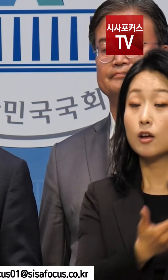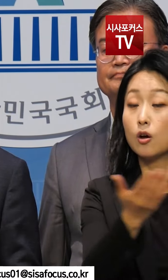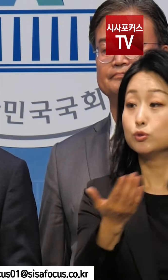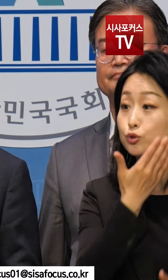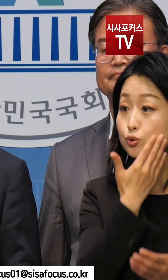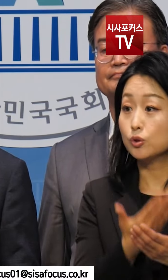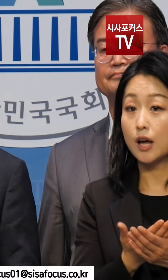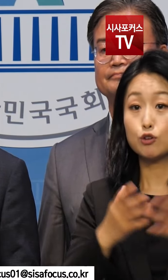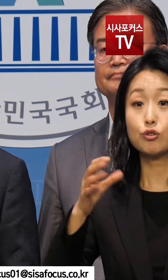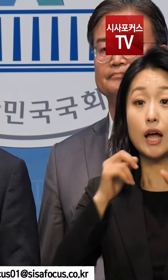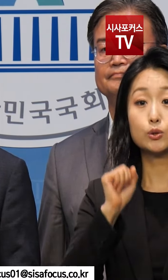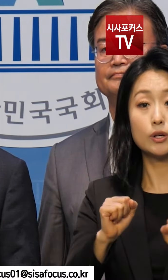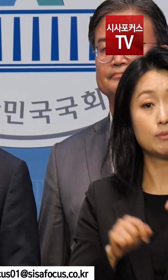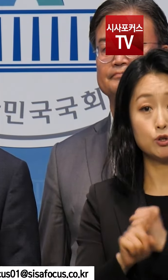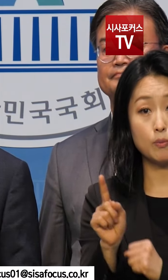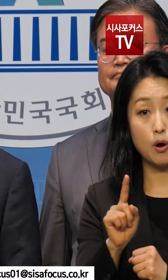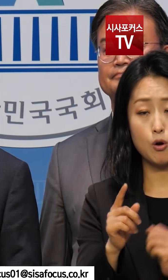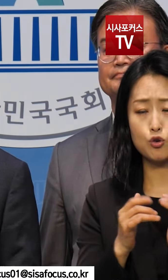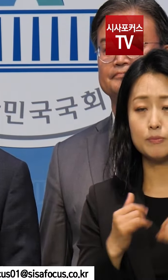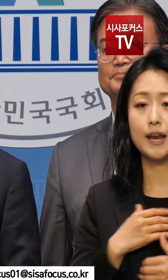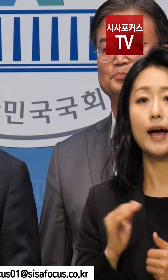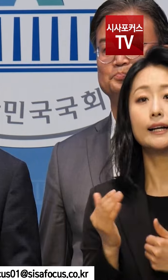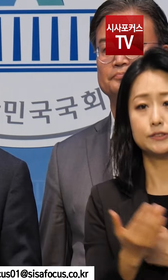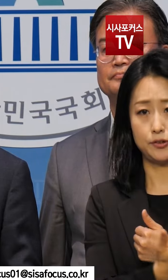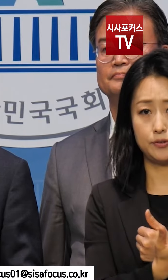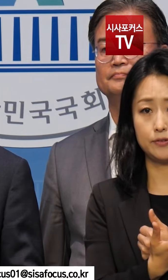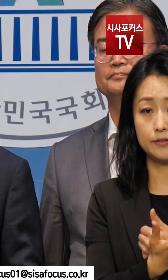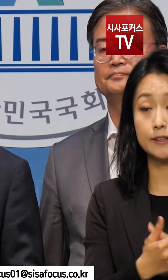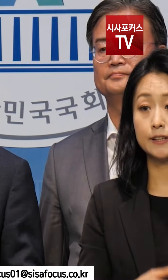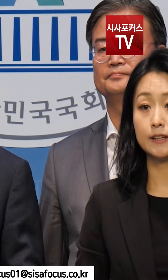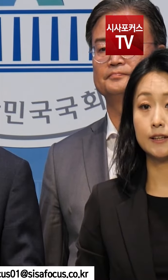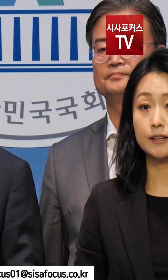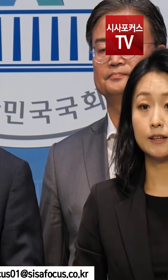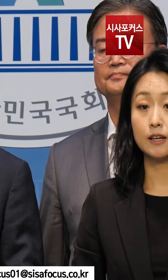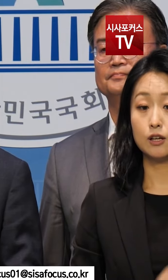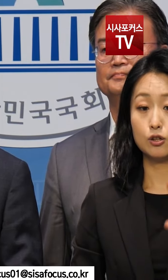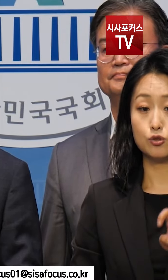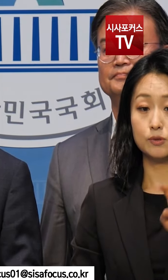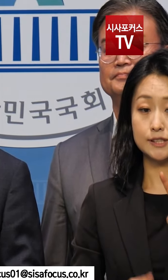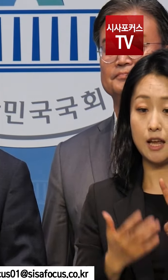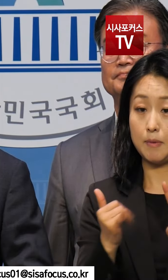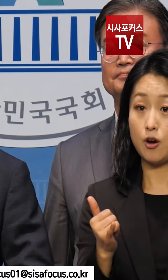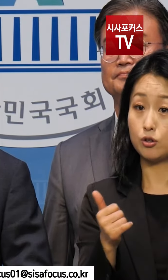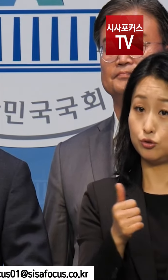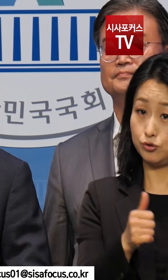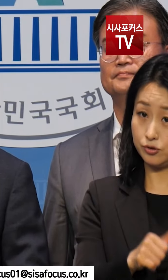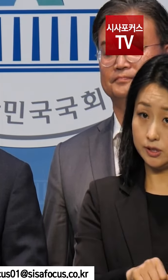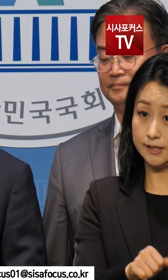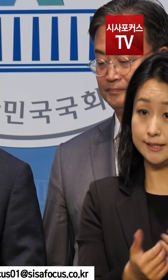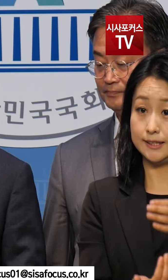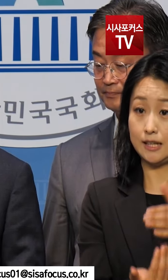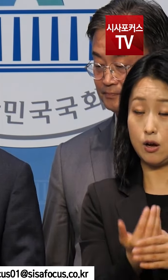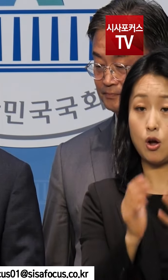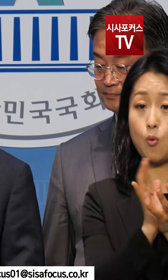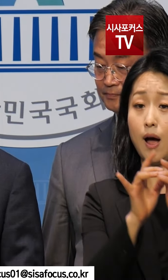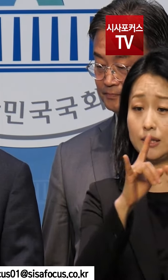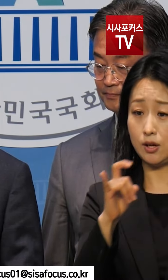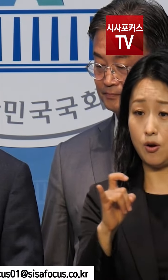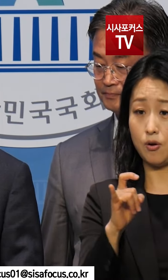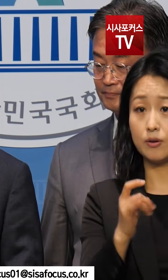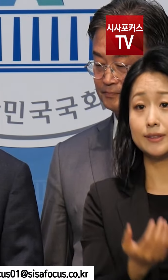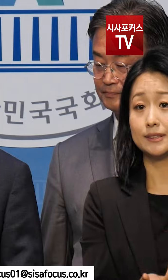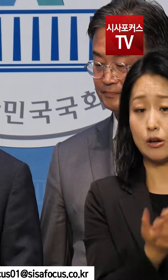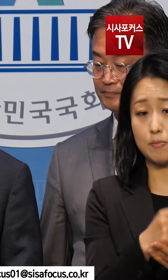국가의 졸린 목적은 국민의 안전입니다. 먼저 23분의 사망자가 발생한 화성 화재 사건의